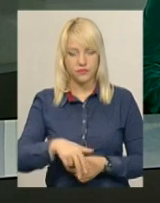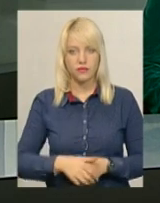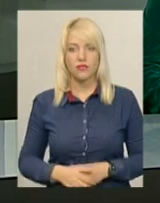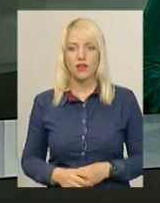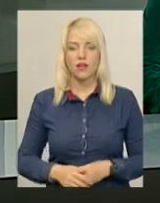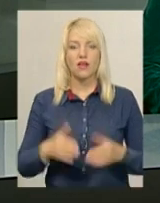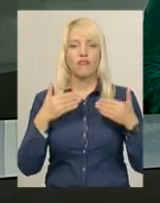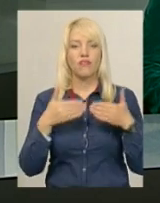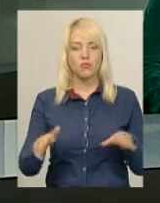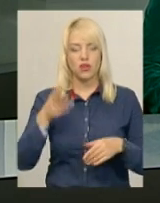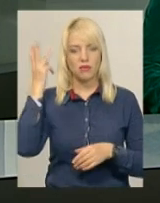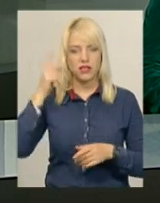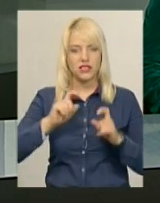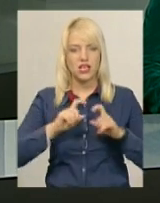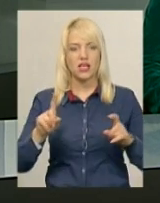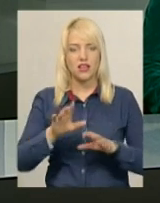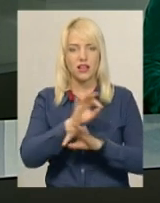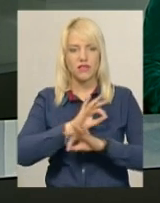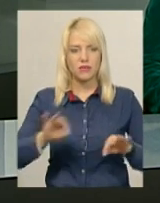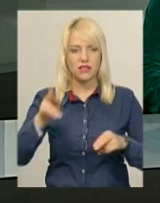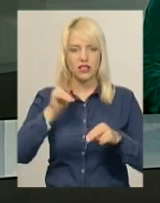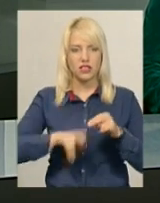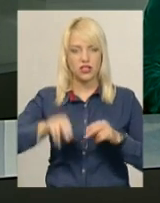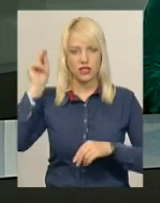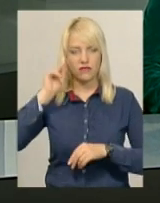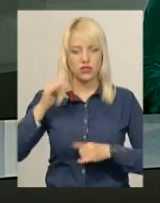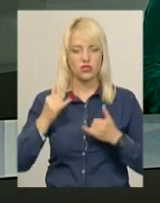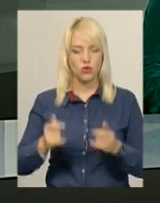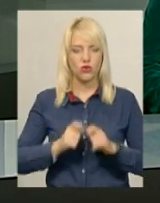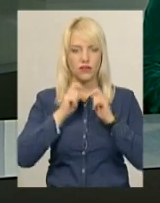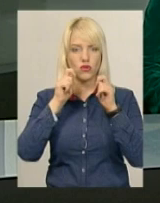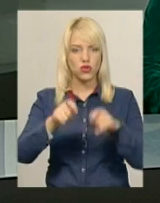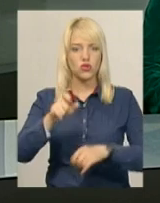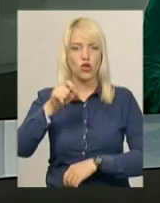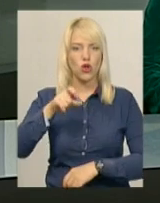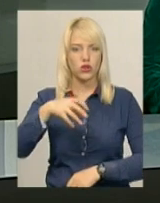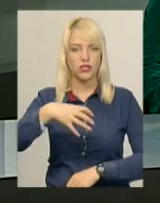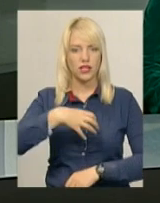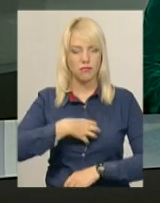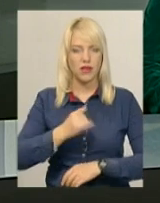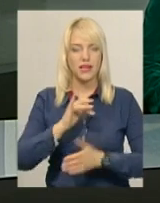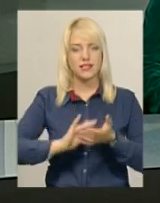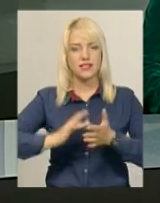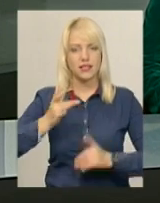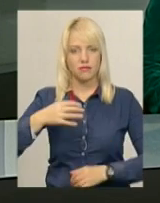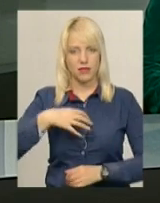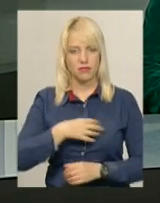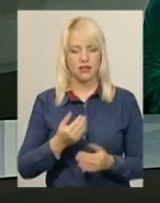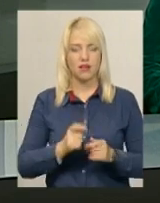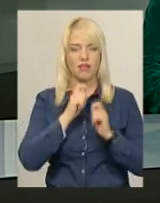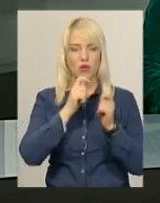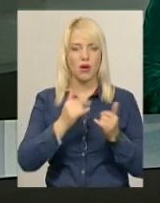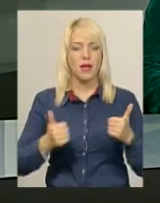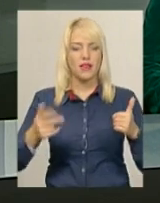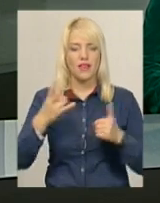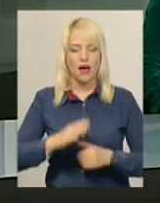Випускникам хмельницьких шкіл, які на відміну закінчили навчання, сьогодні вручили золоті та срібні медалі. Нагороджували їх на майданчику